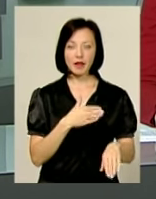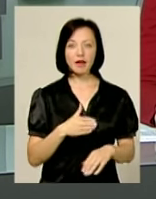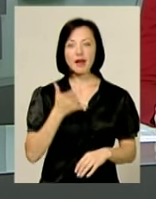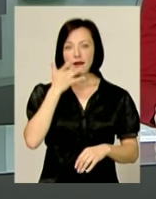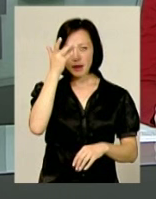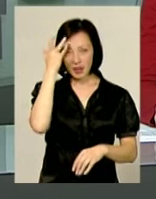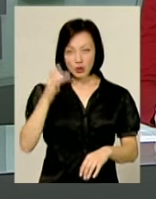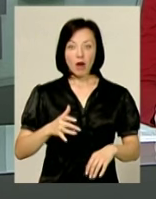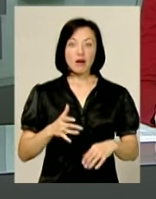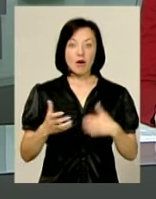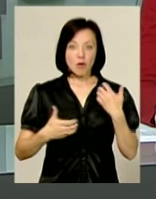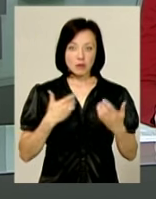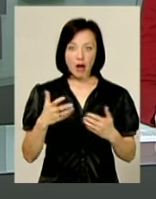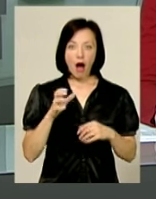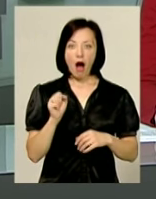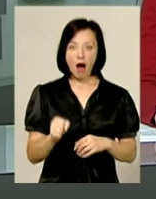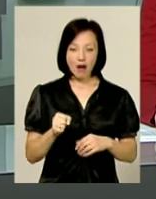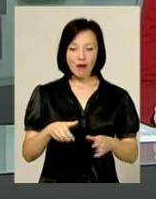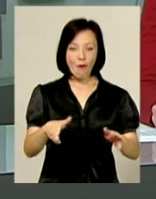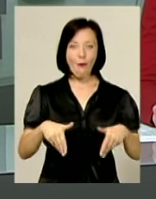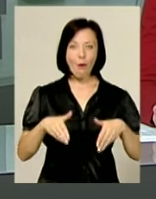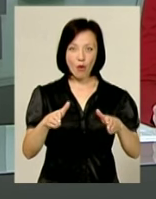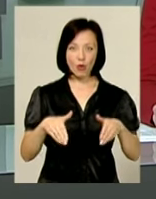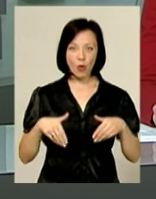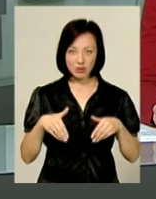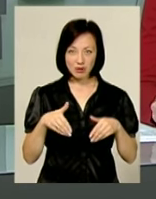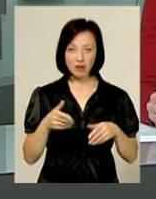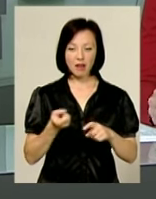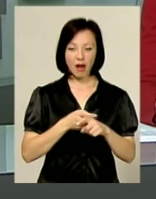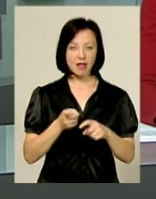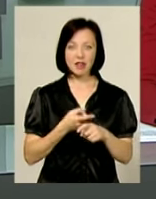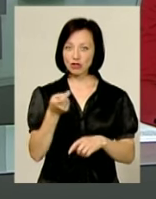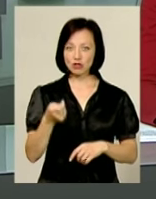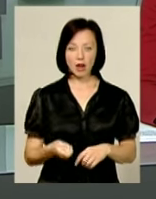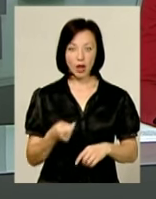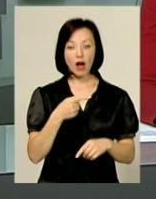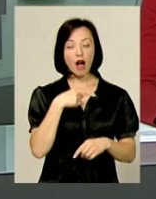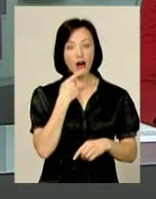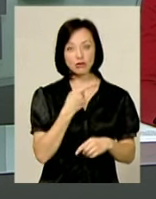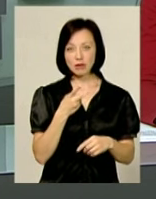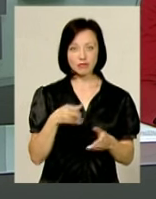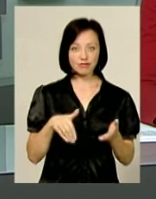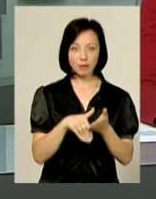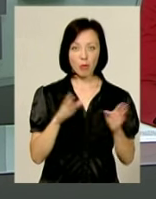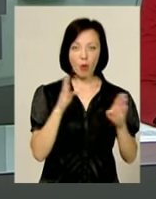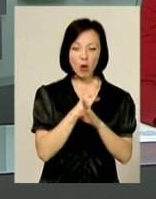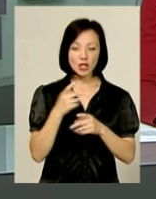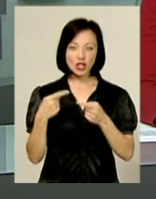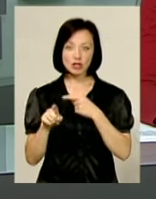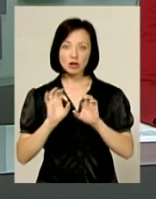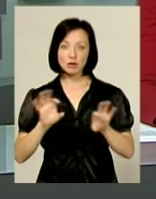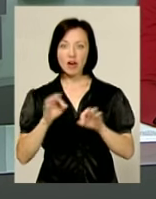розпалі, а огородина на ринку не дешевше. Одні кажуть, не сприяє погода, інші розповідають, усьому винні